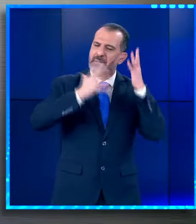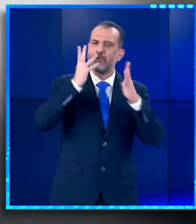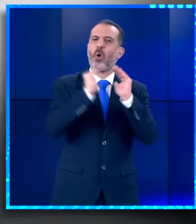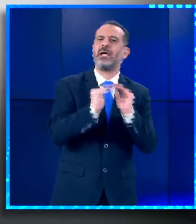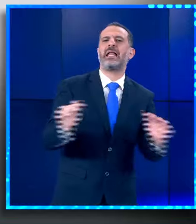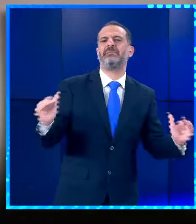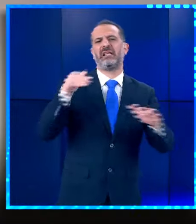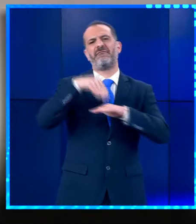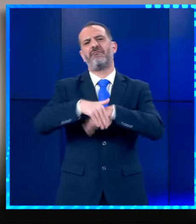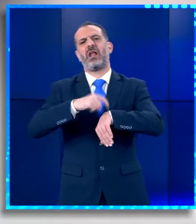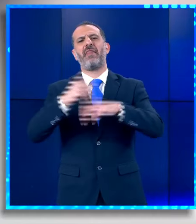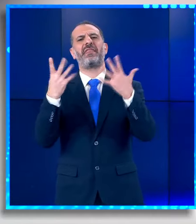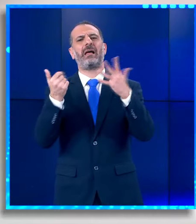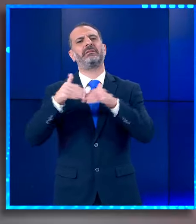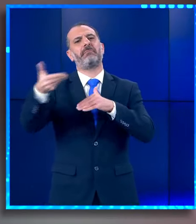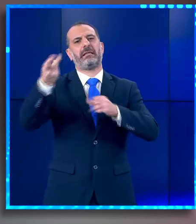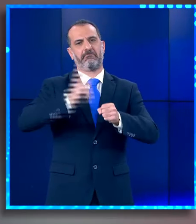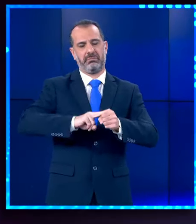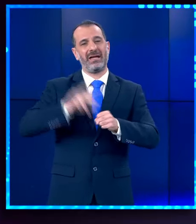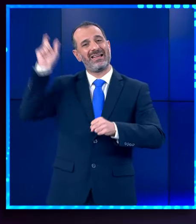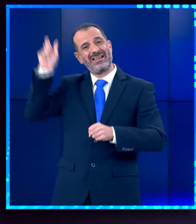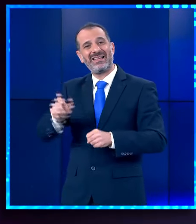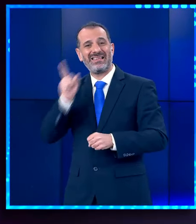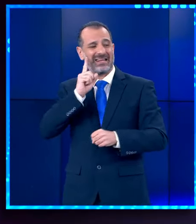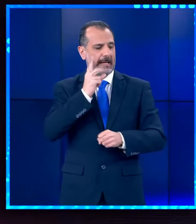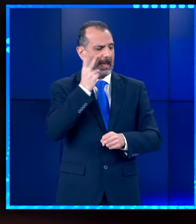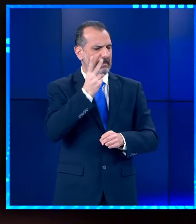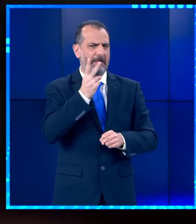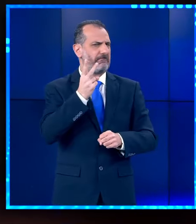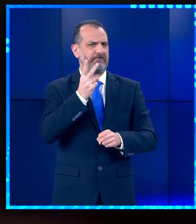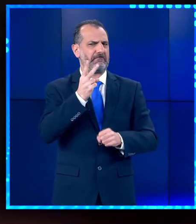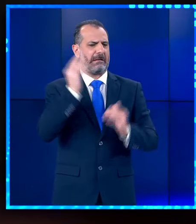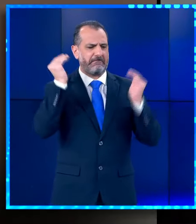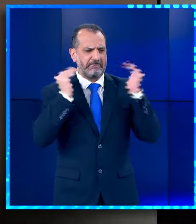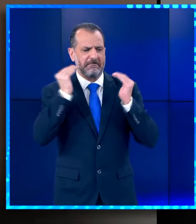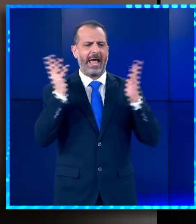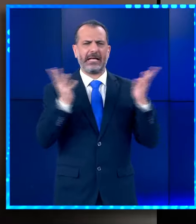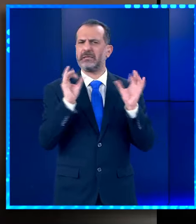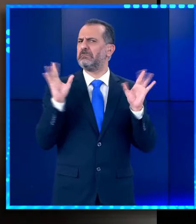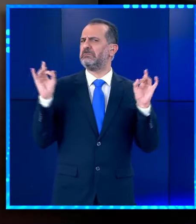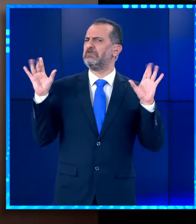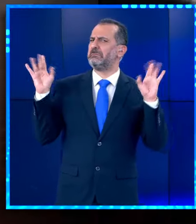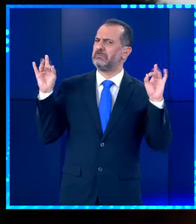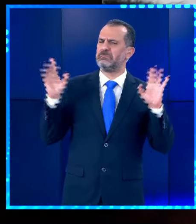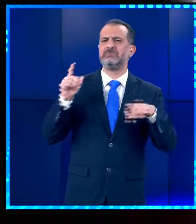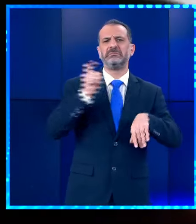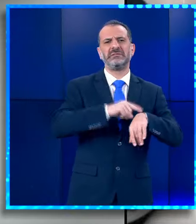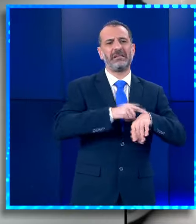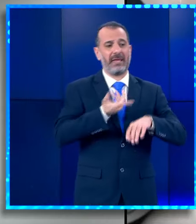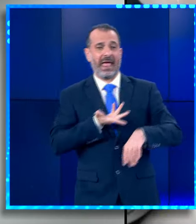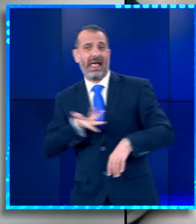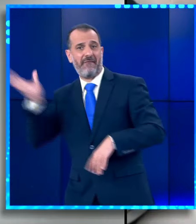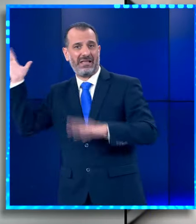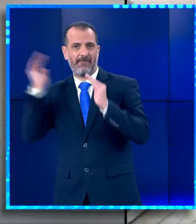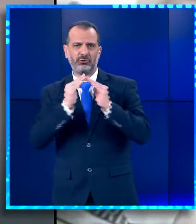του γύρω στις 10.30 το βράδυ. Η γυναίκα αυτή δεν είδε κάτι είπε όλο το βράδυ καθώς έμεινε στο σπίτι και το πρωί την ώρα που έφευγε ο Παναγιωτάκης κοιμόταν.